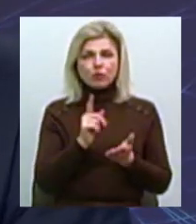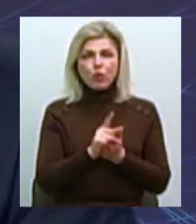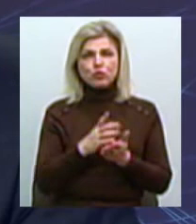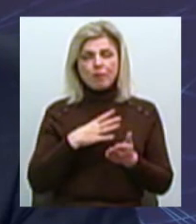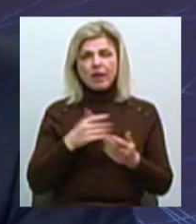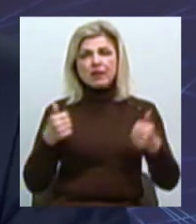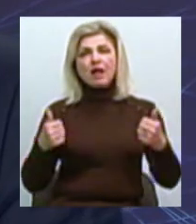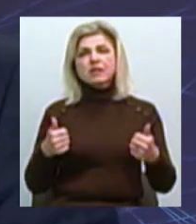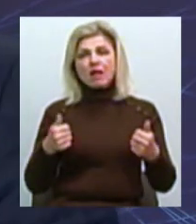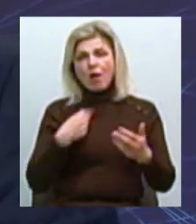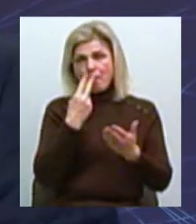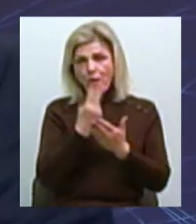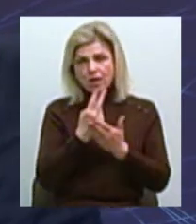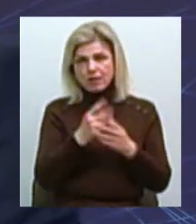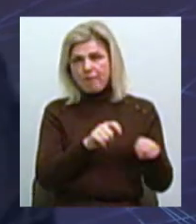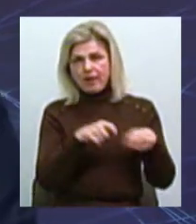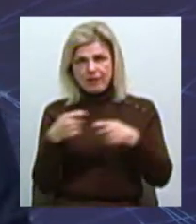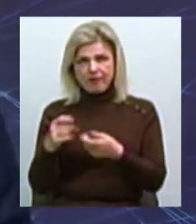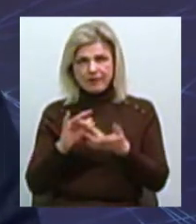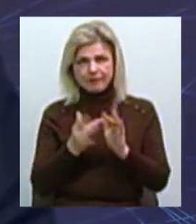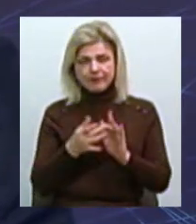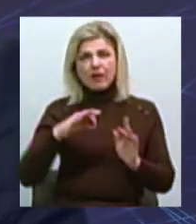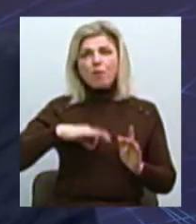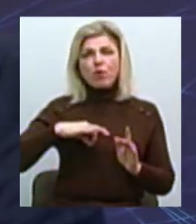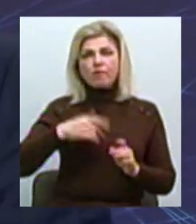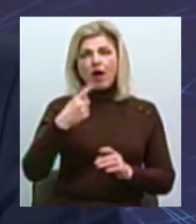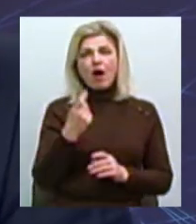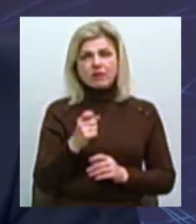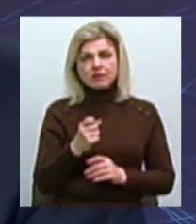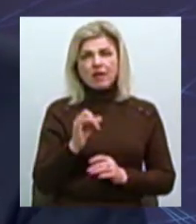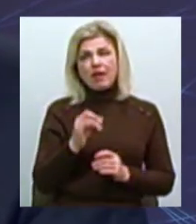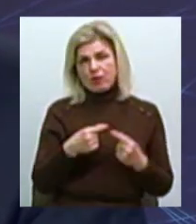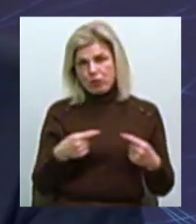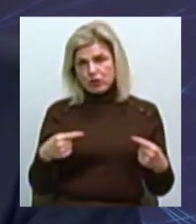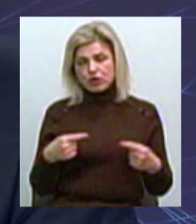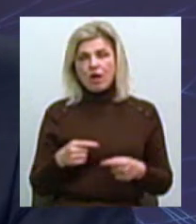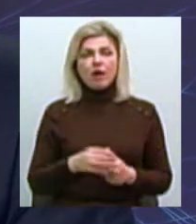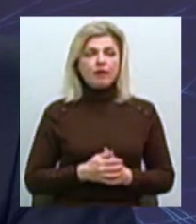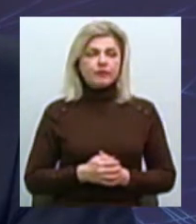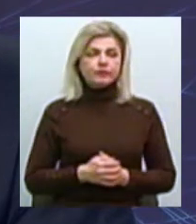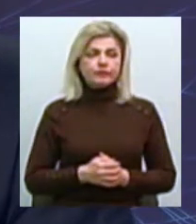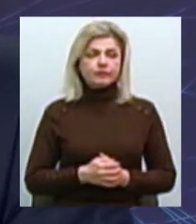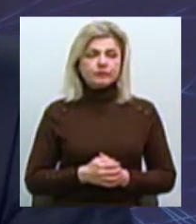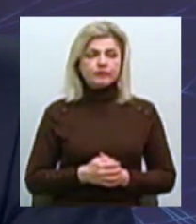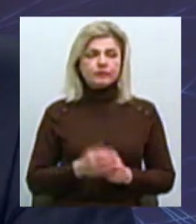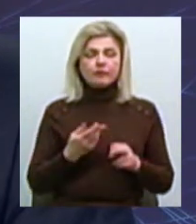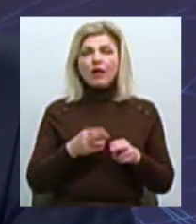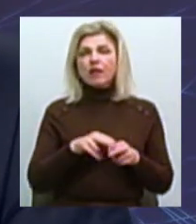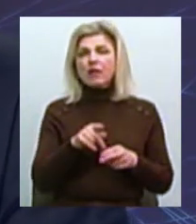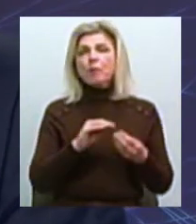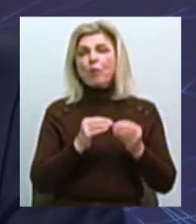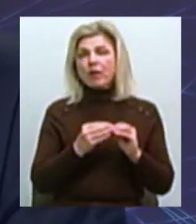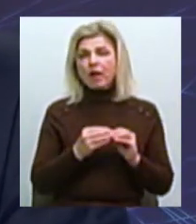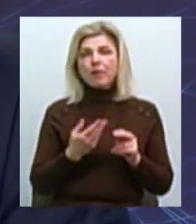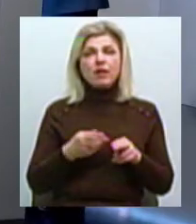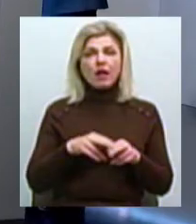показання споживання газу І таке інше Але це поточні проблеми, які вирішуються